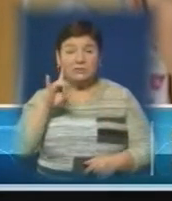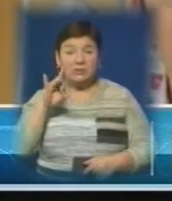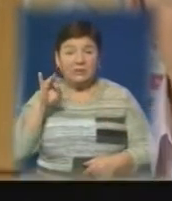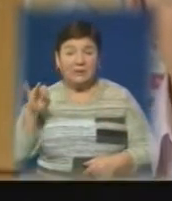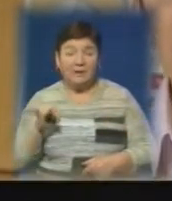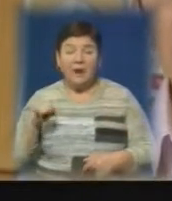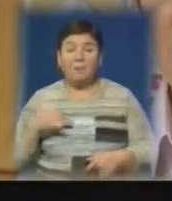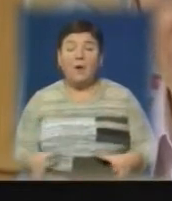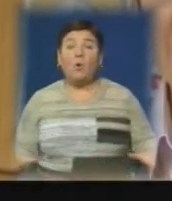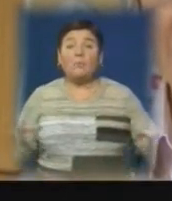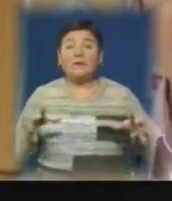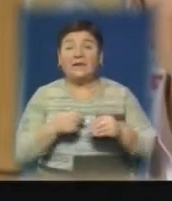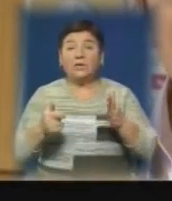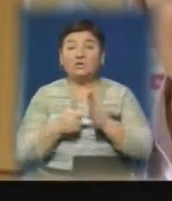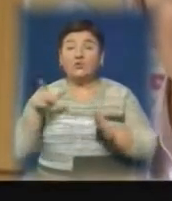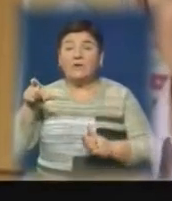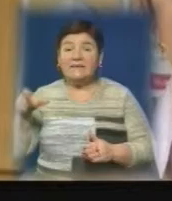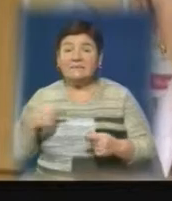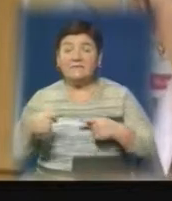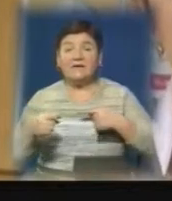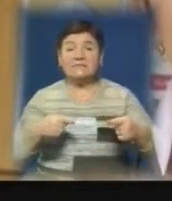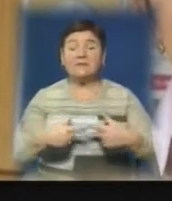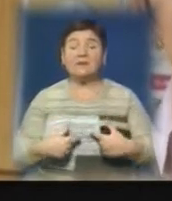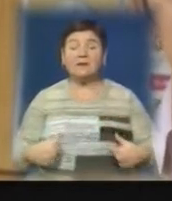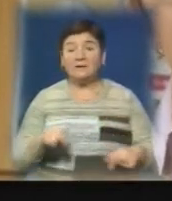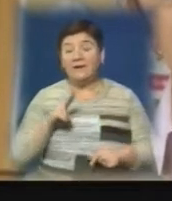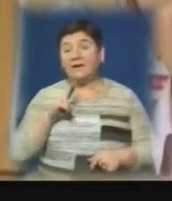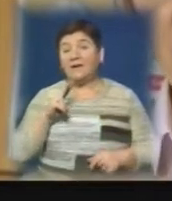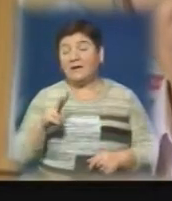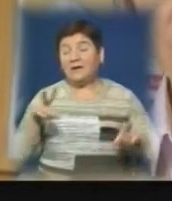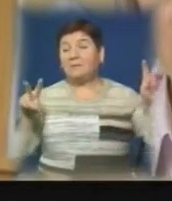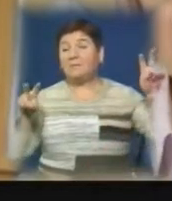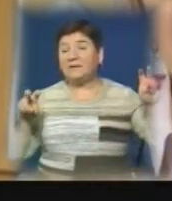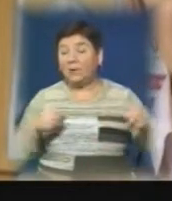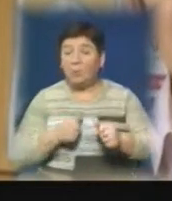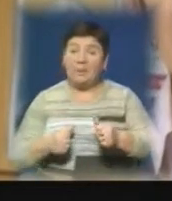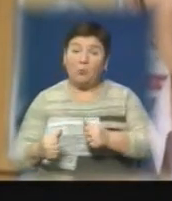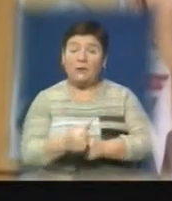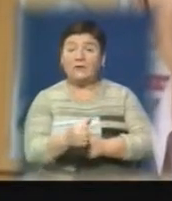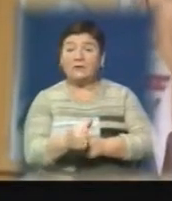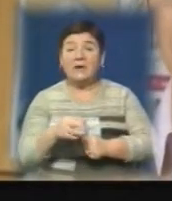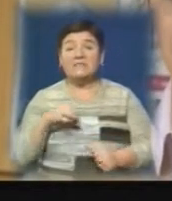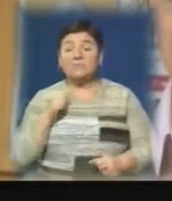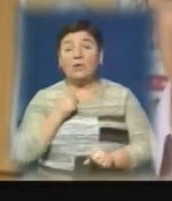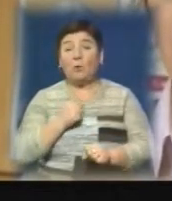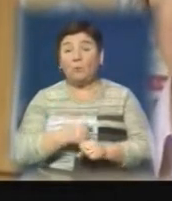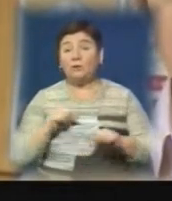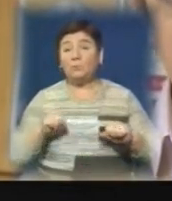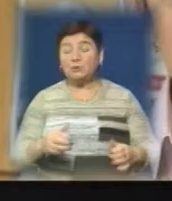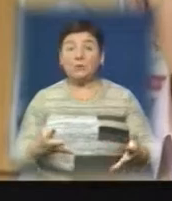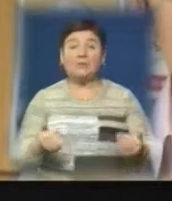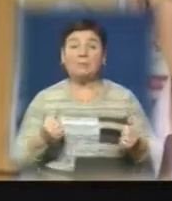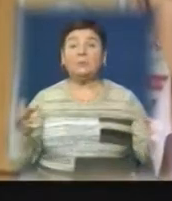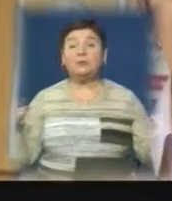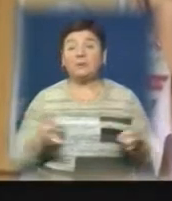хотіли об'єднати в мережу журналістів різних країн, які вважають екологічну тематику пріоритетною. В своїй роботі вони зможуть отримувати